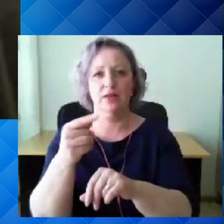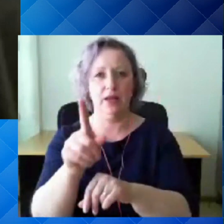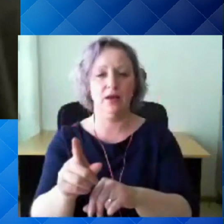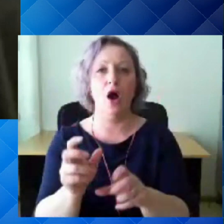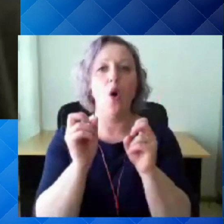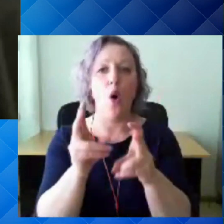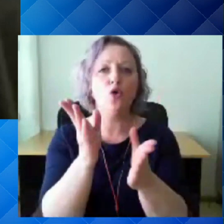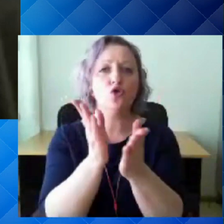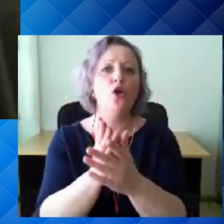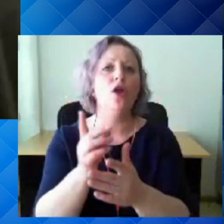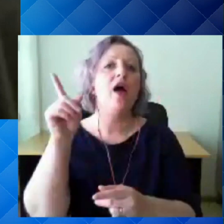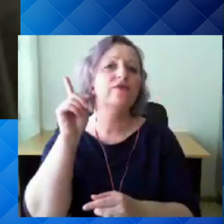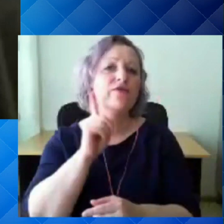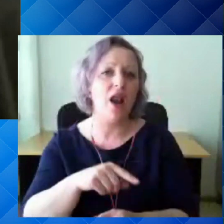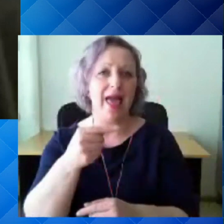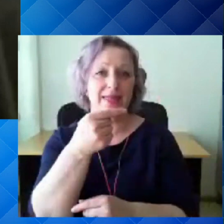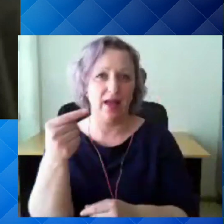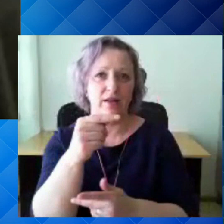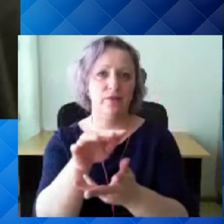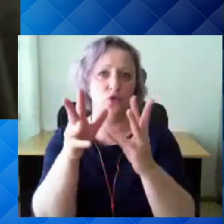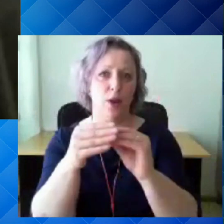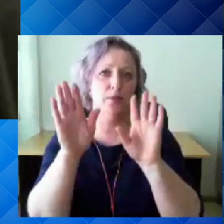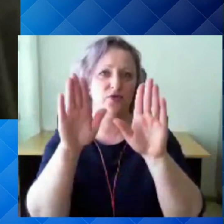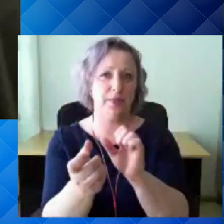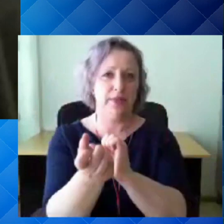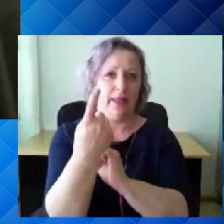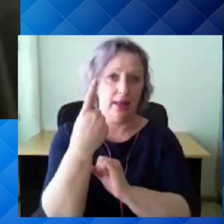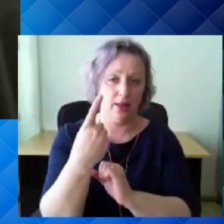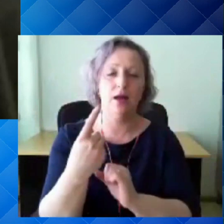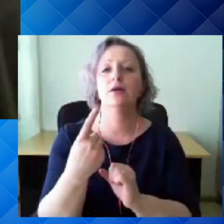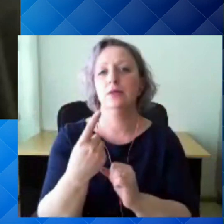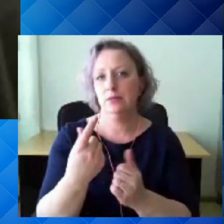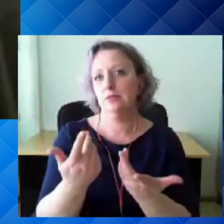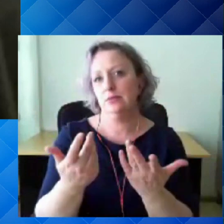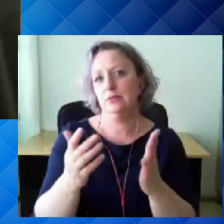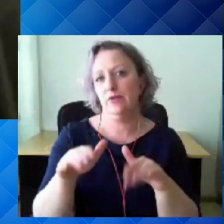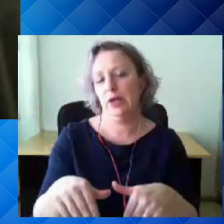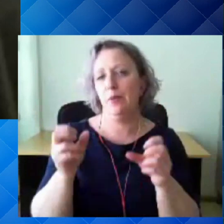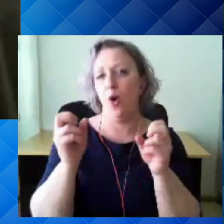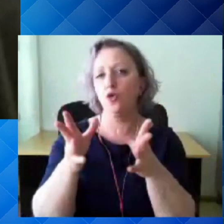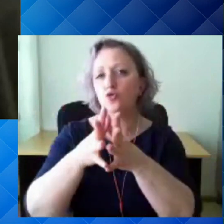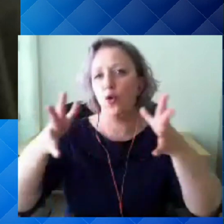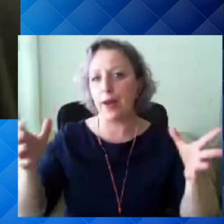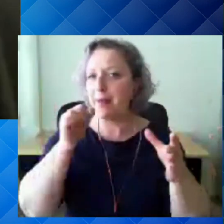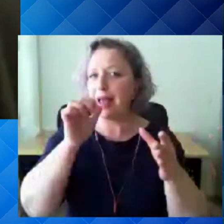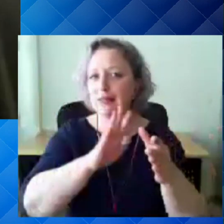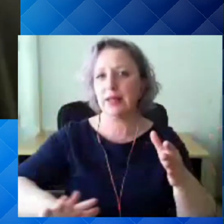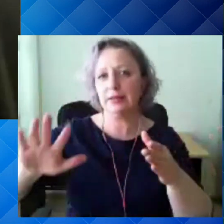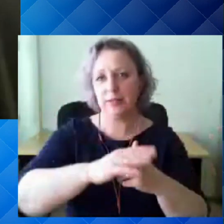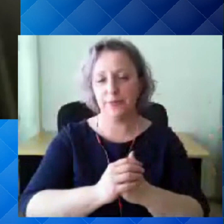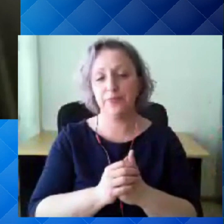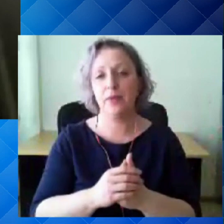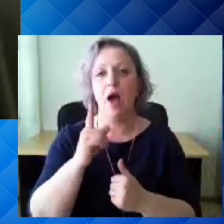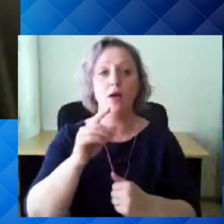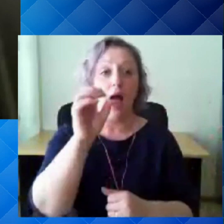negatiivsed võivad meie nakkus ohtu Eestis suurendada. Aga